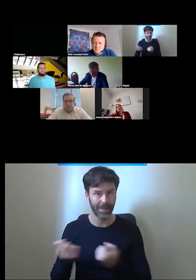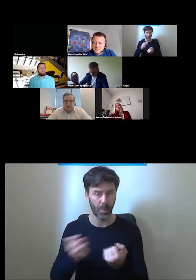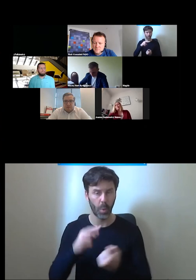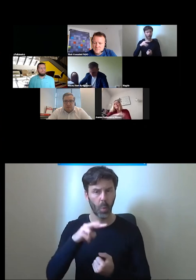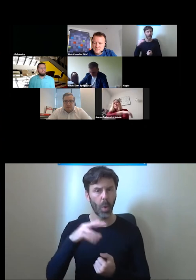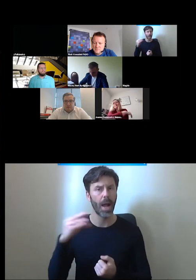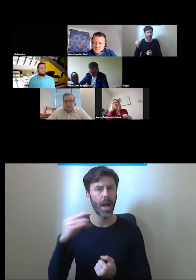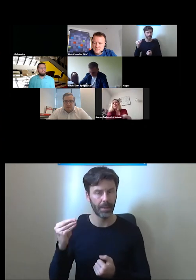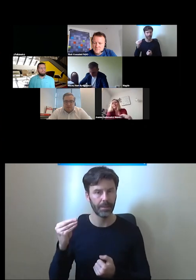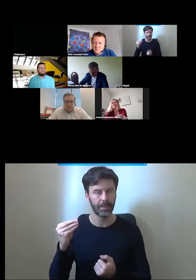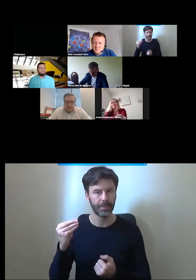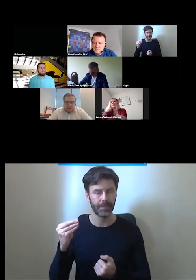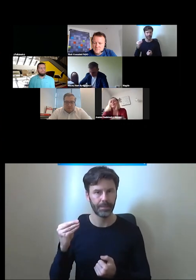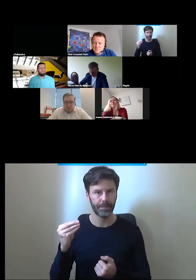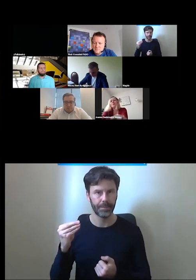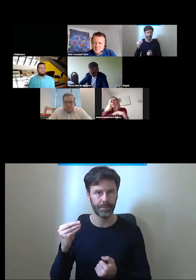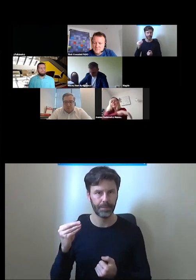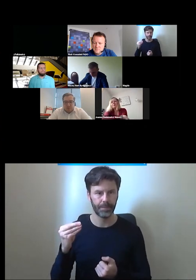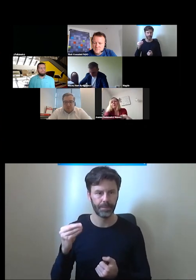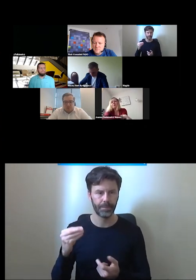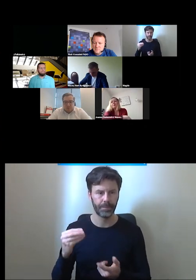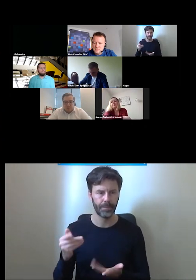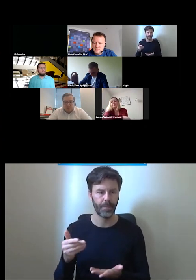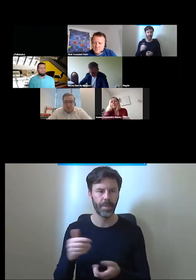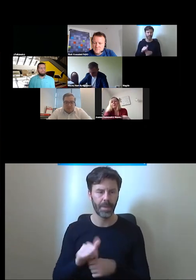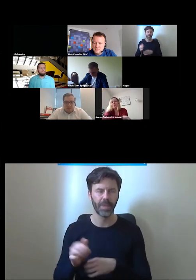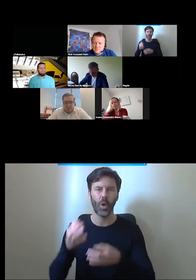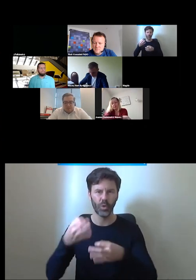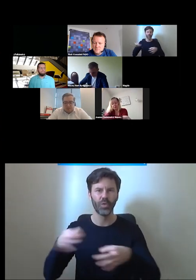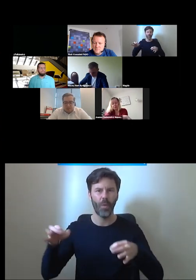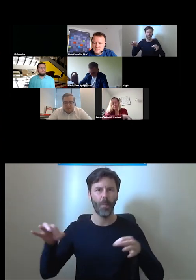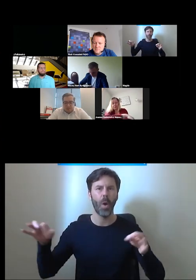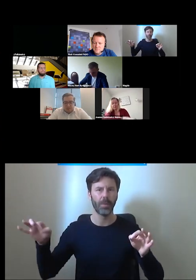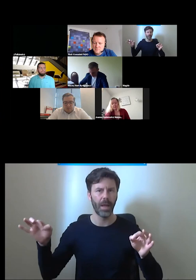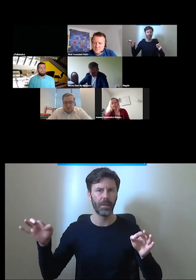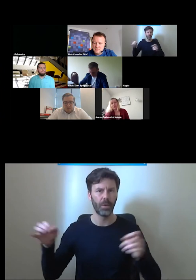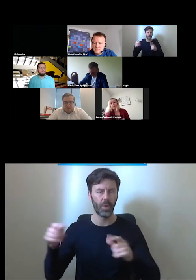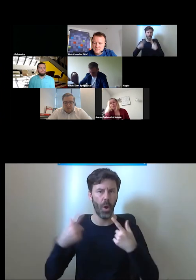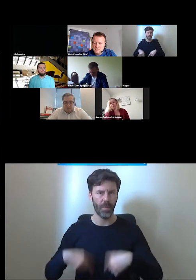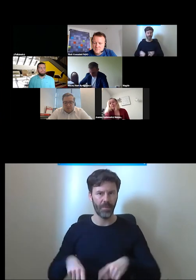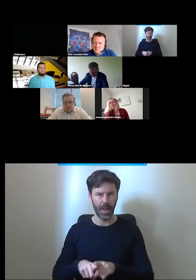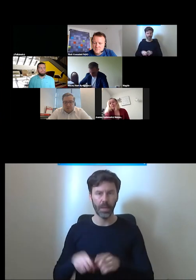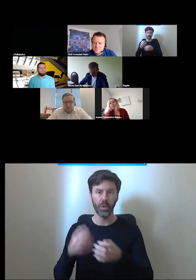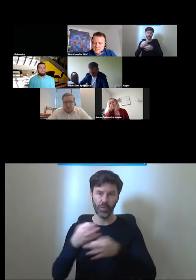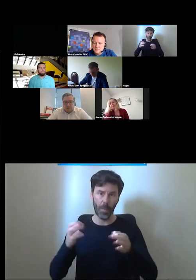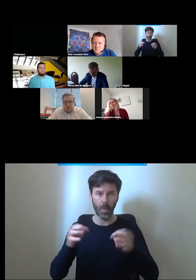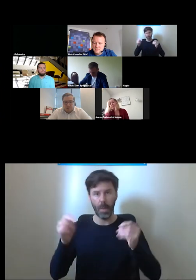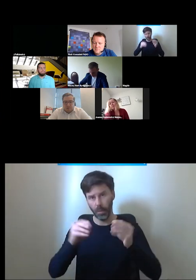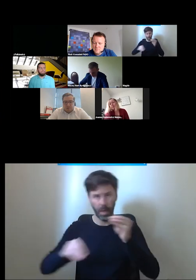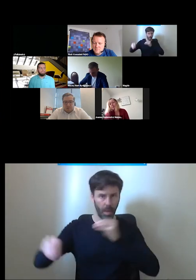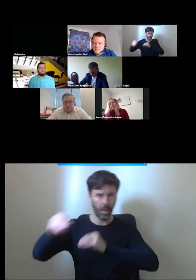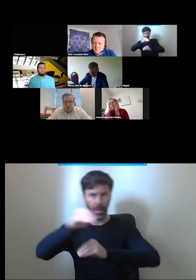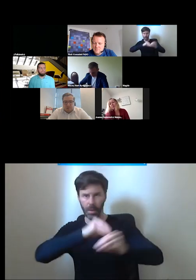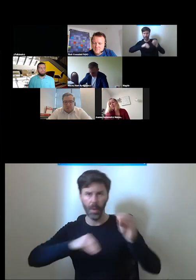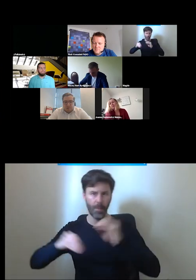że przekieranie nawet swobód jako takich obywatelskich jest przecież swoboda przemieszczania się no to ciężko mówić tutaj